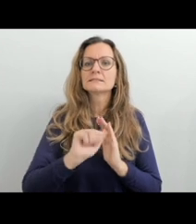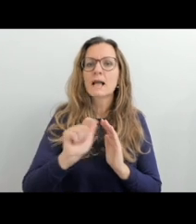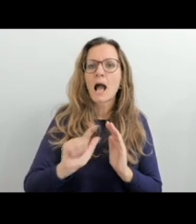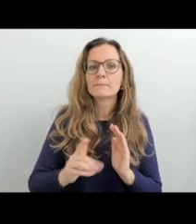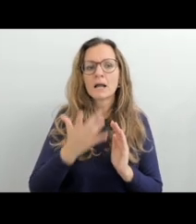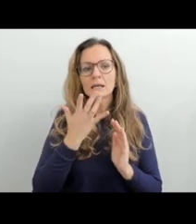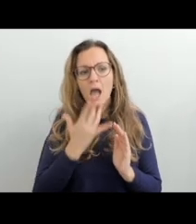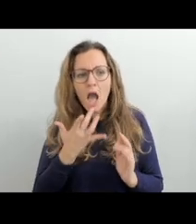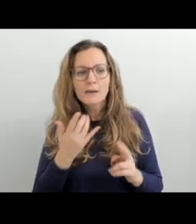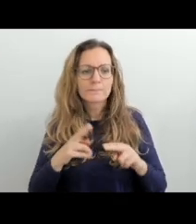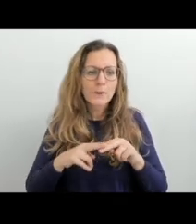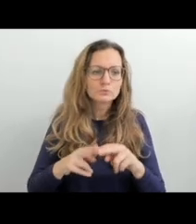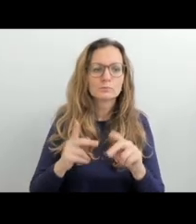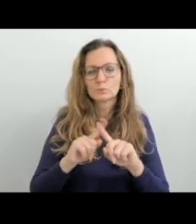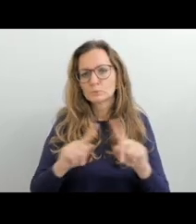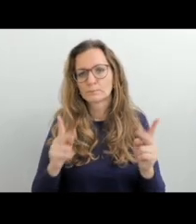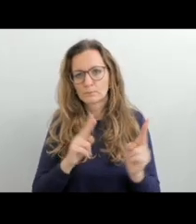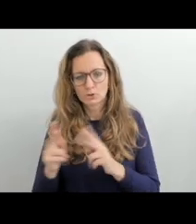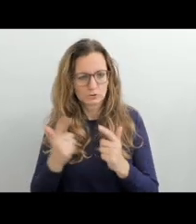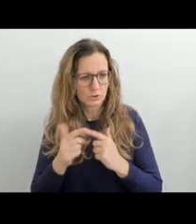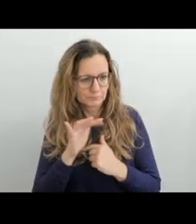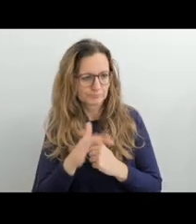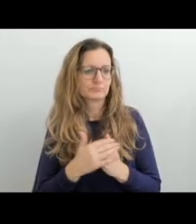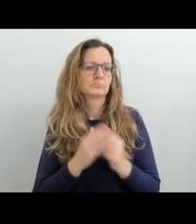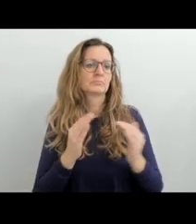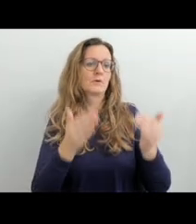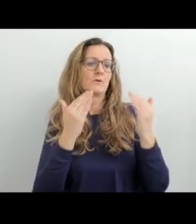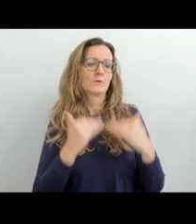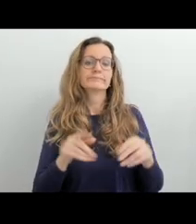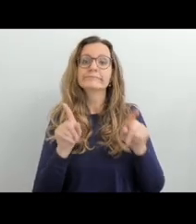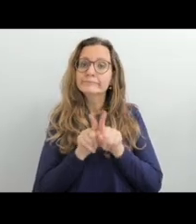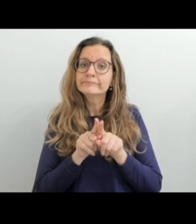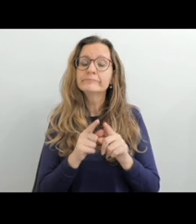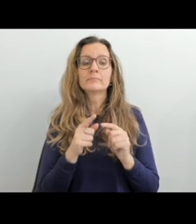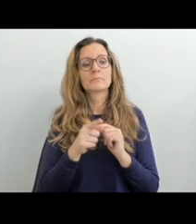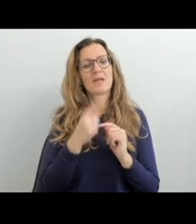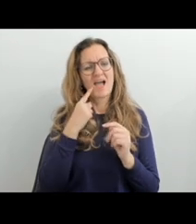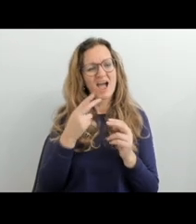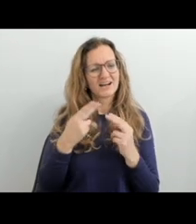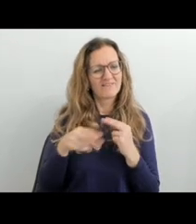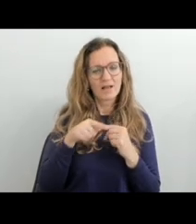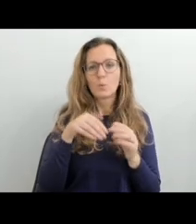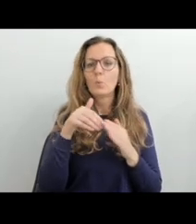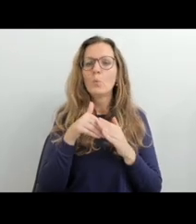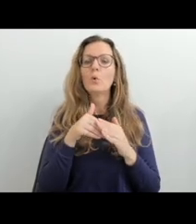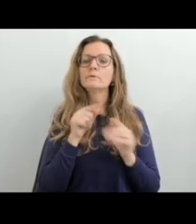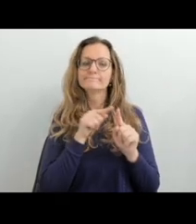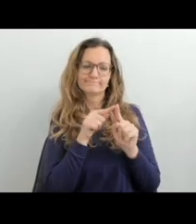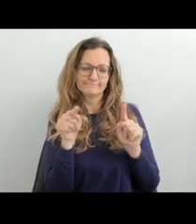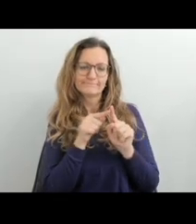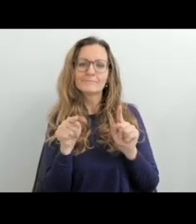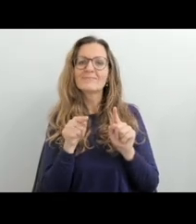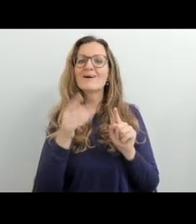předmětu český znakový jazyk. Další kapitola pojednává o tom, jak testovat a hodnotit předmět český znakový jazyk.